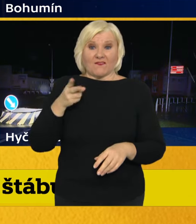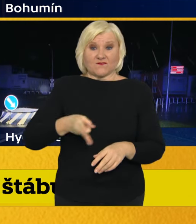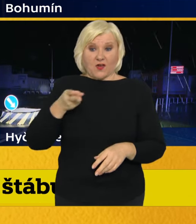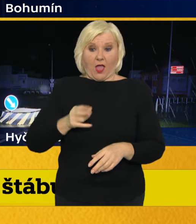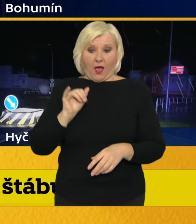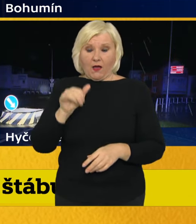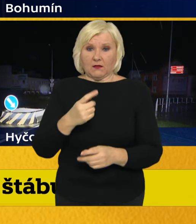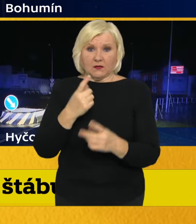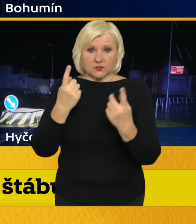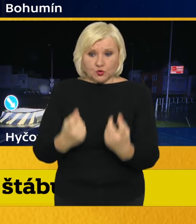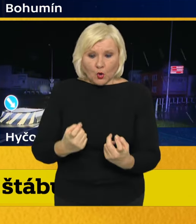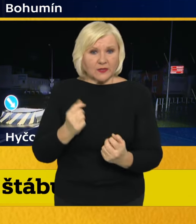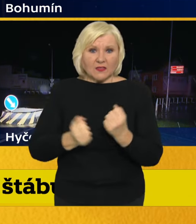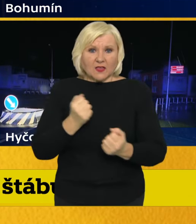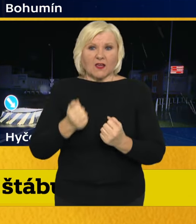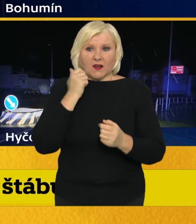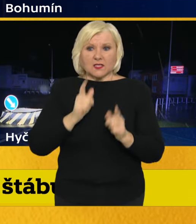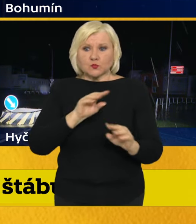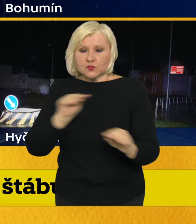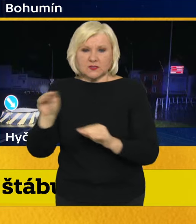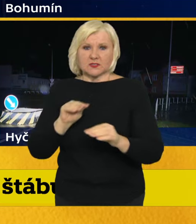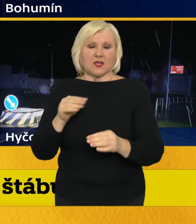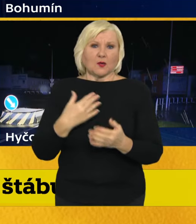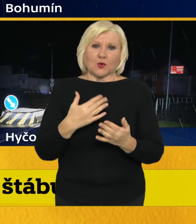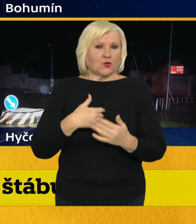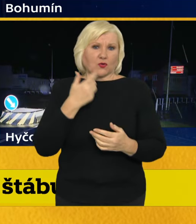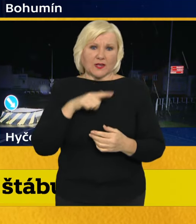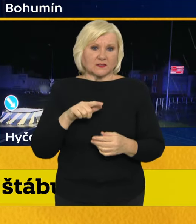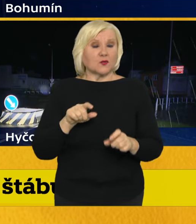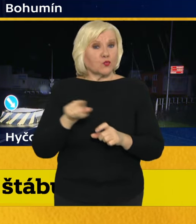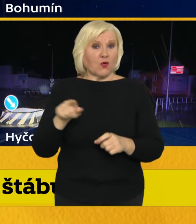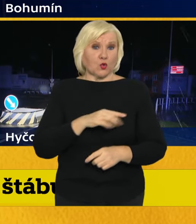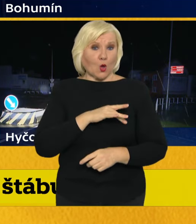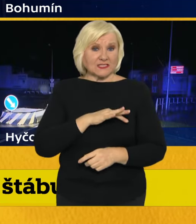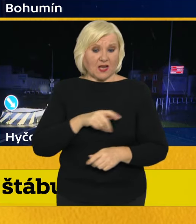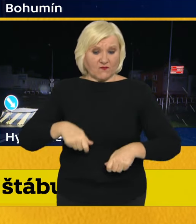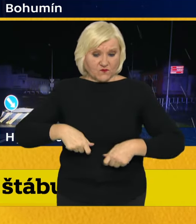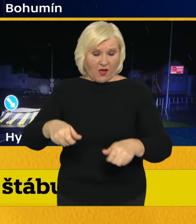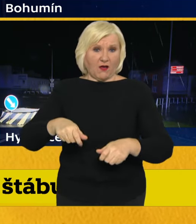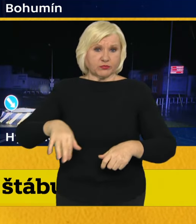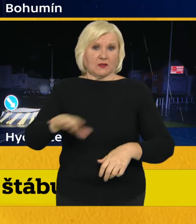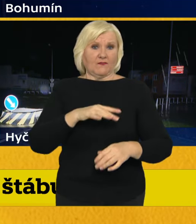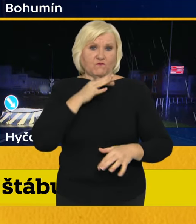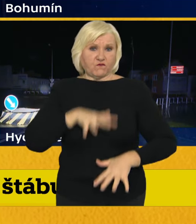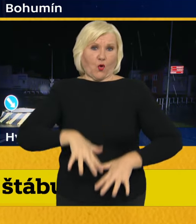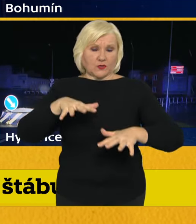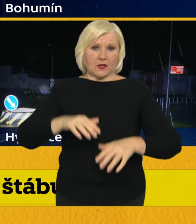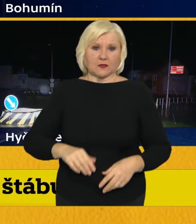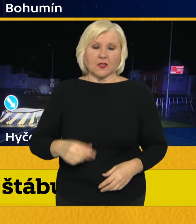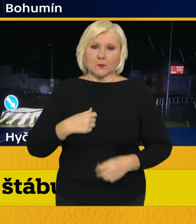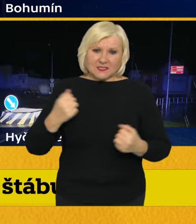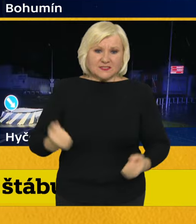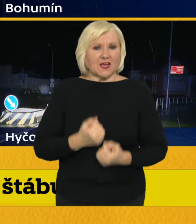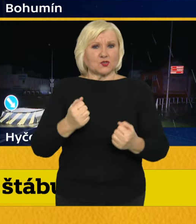na tratích právě v železničním úzlu Ostrava se objevila voda. Zároveň se připravujeme na co nejrychlejší obnovu